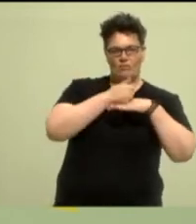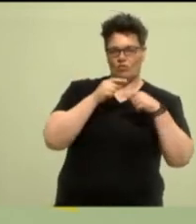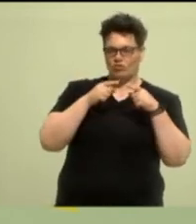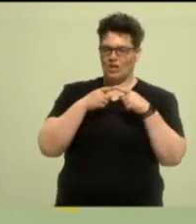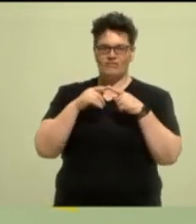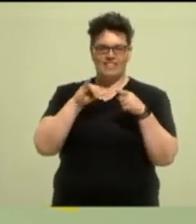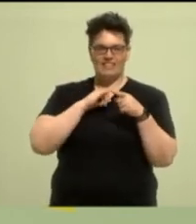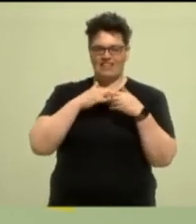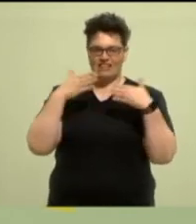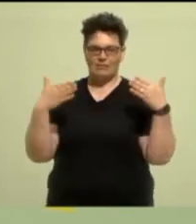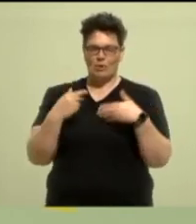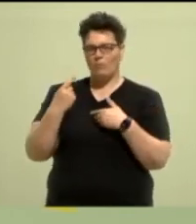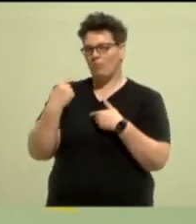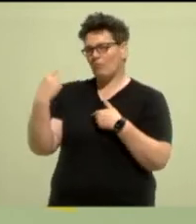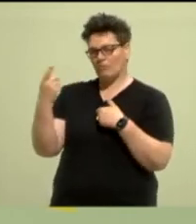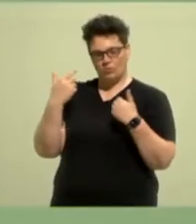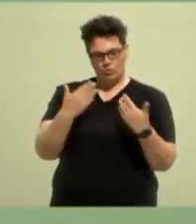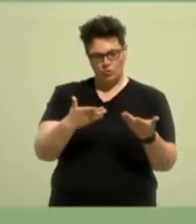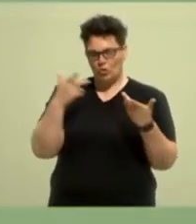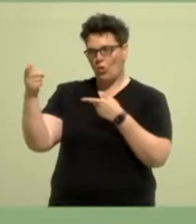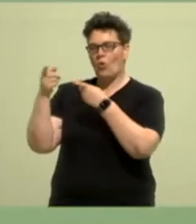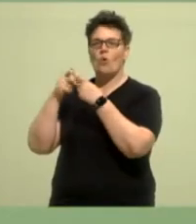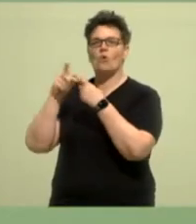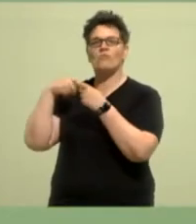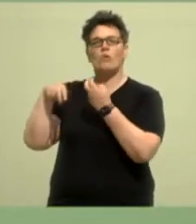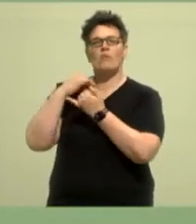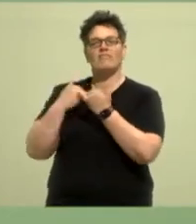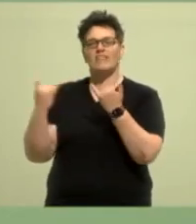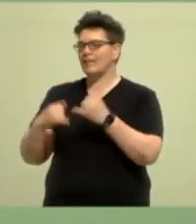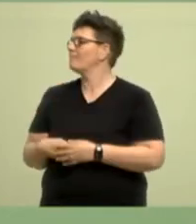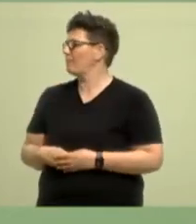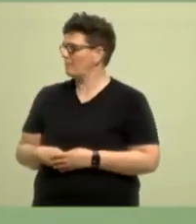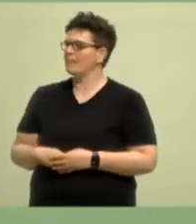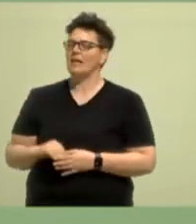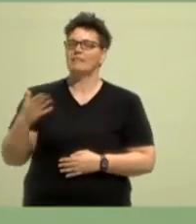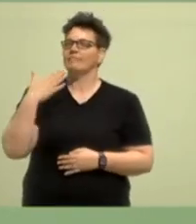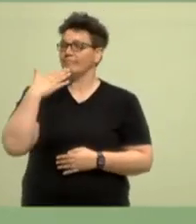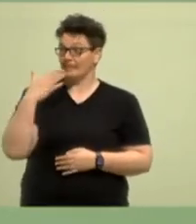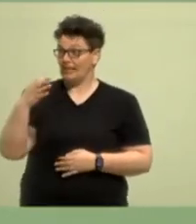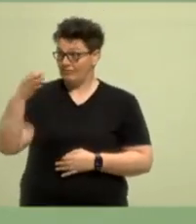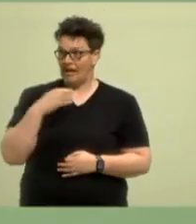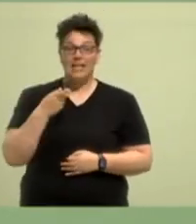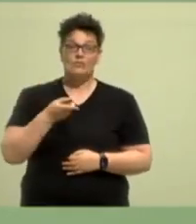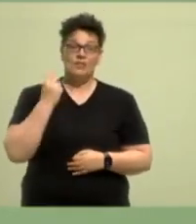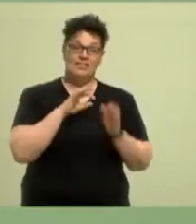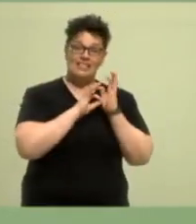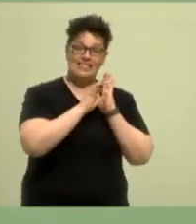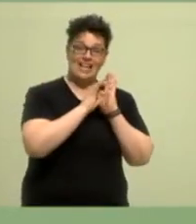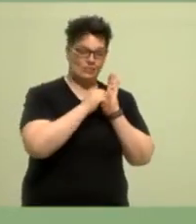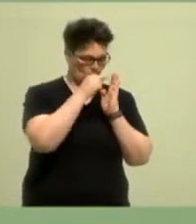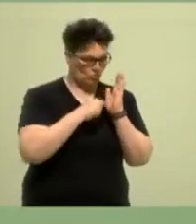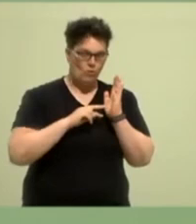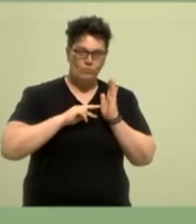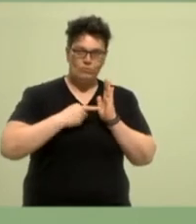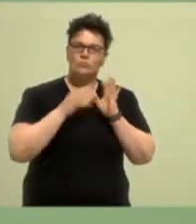Zeit für die Beantwortung. Vielen Dank für die Frage. Ich finde die gestrige Satzungsänderung gut, weil sie klärt